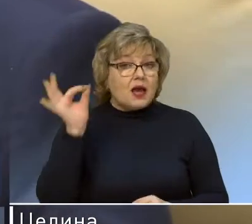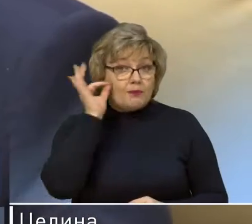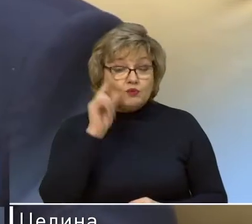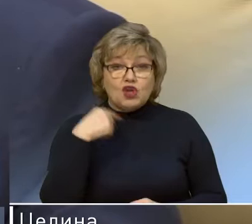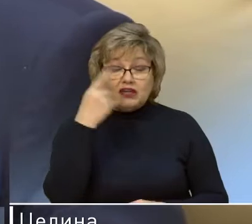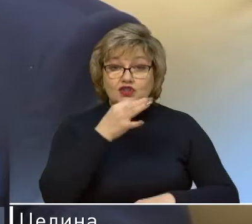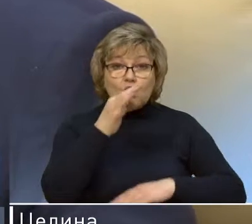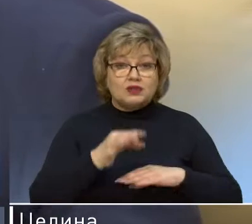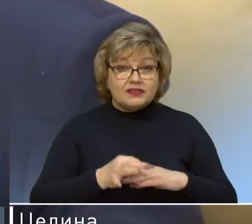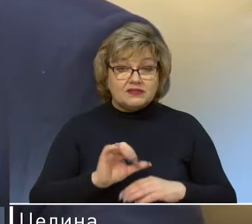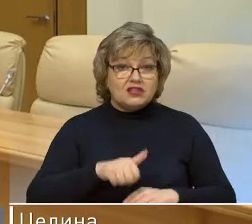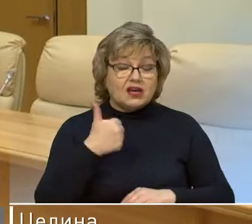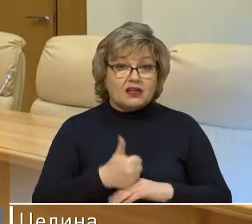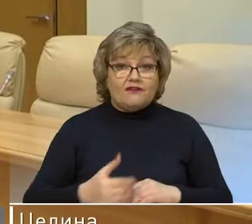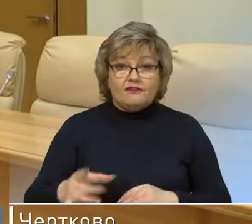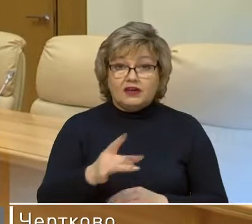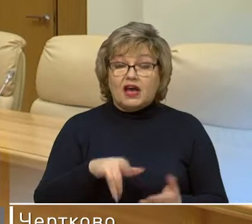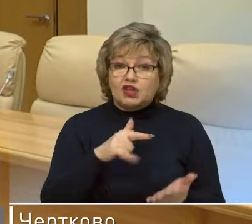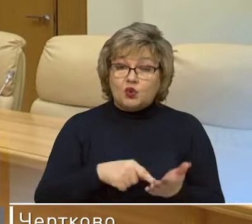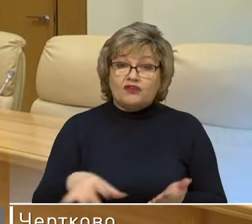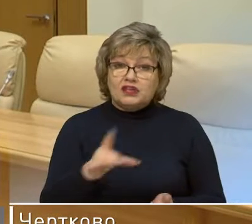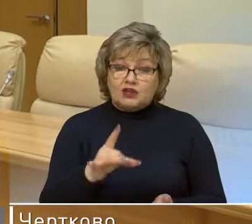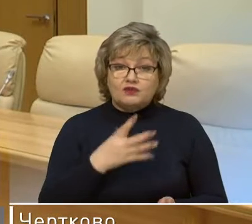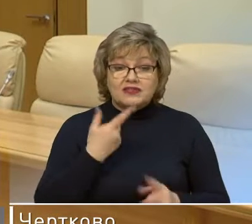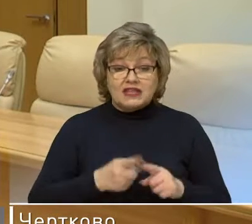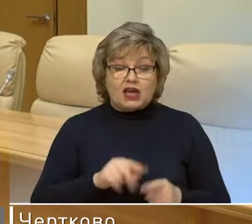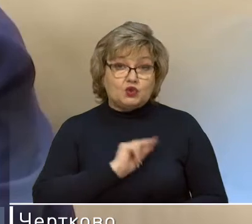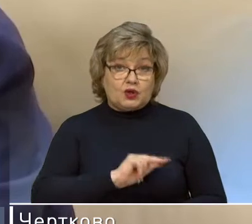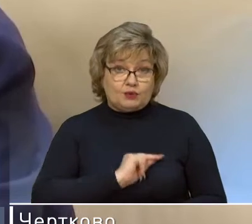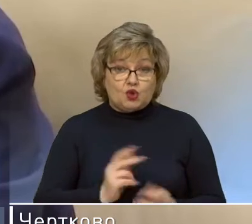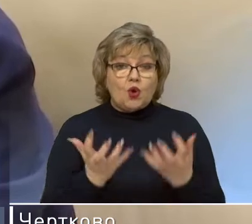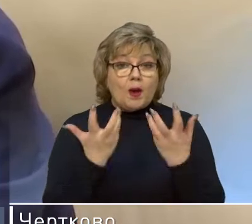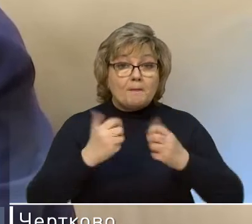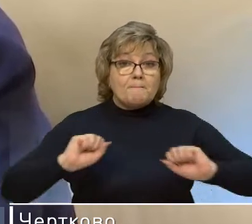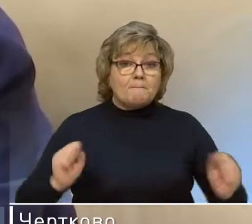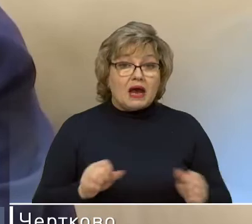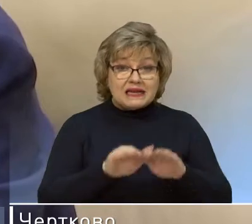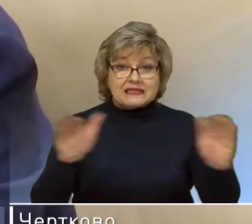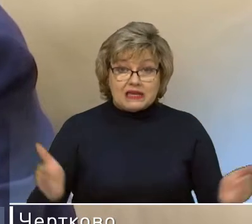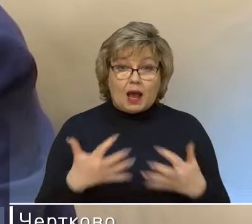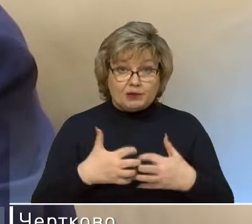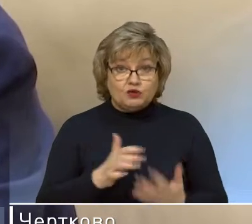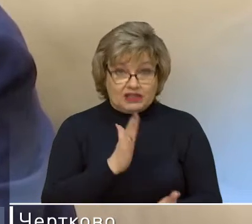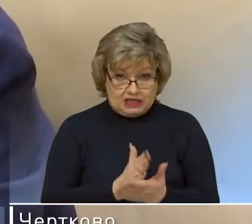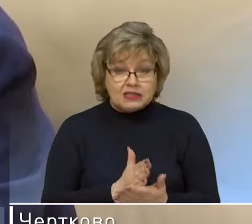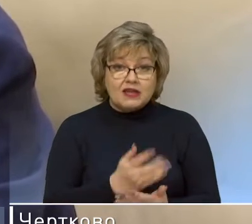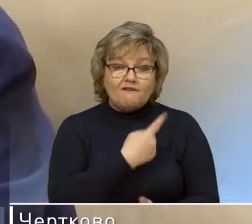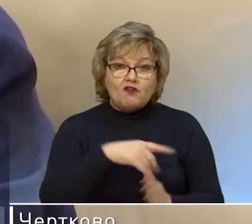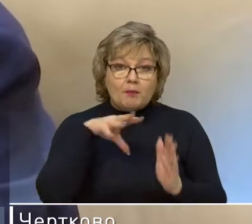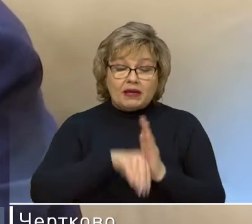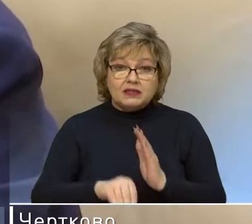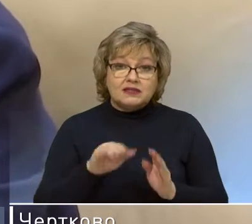о личной ответственности глав городов и районов за эту работу. Морозильное оборудование есть сегодня у вас в больнице для